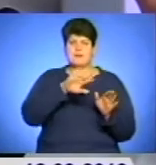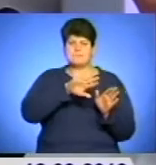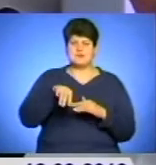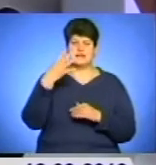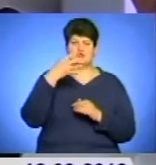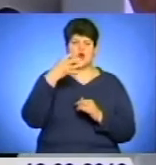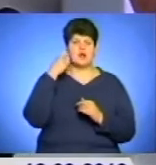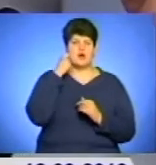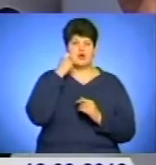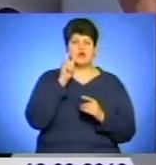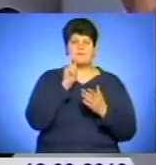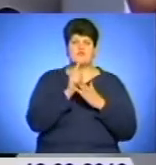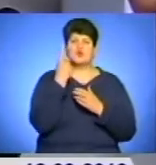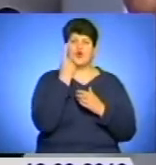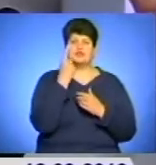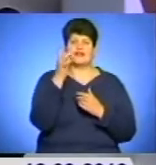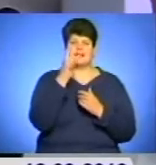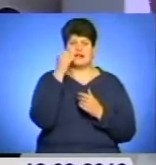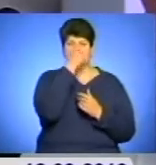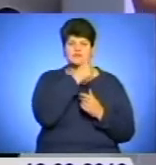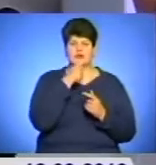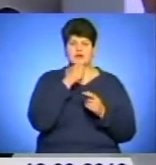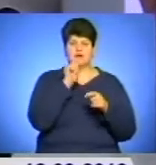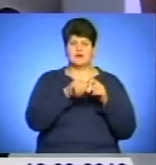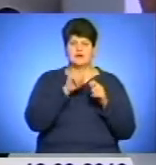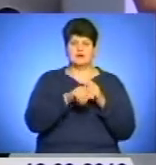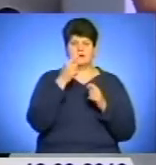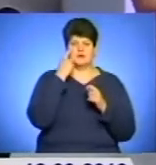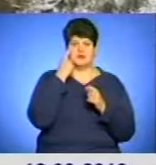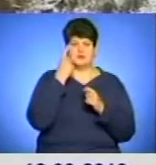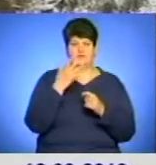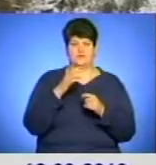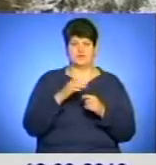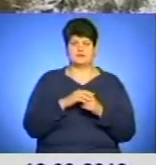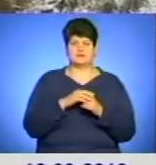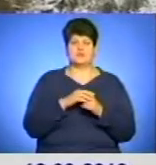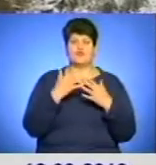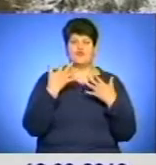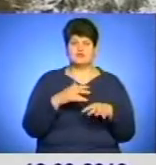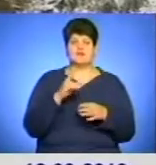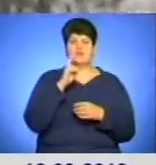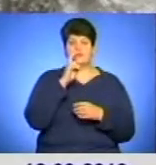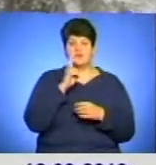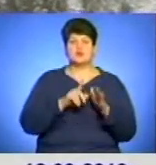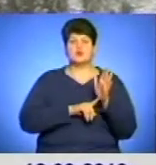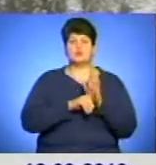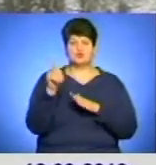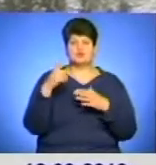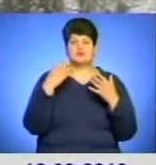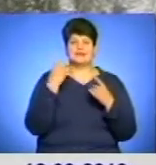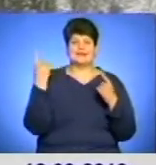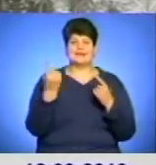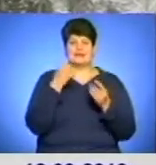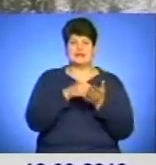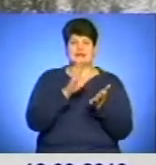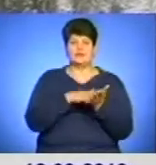років не повинні один раз на рік пройти обстеження у Офтальмова. Уже в квітні в Україні розпочнуть єдиний реєстр